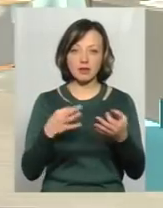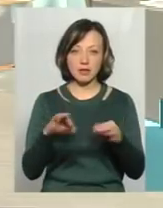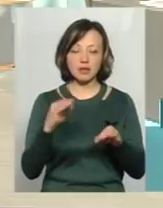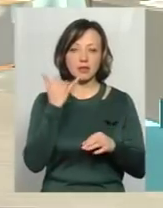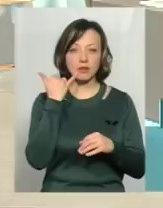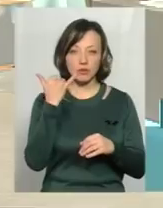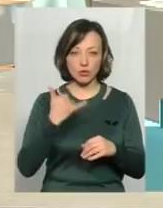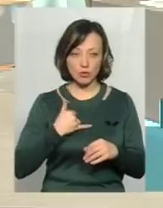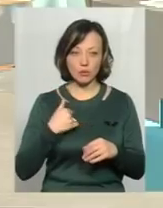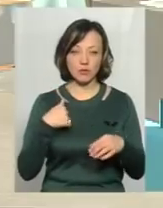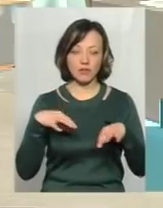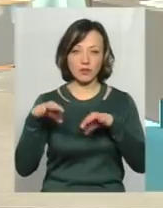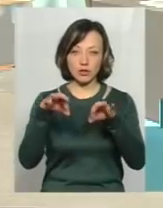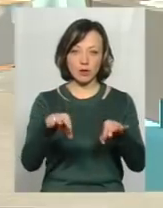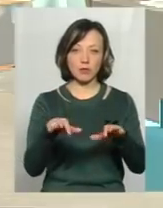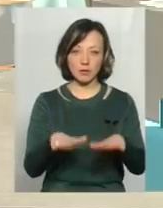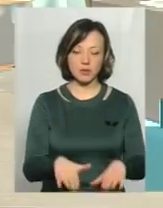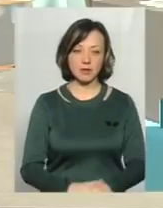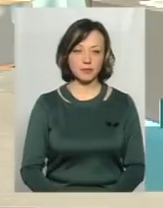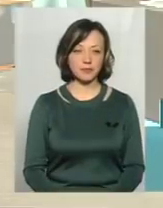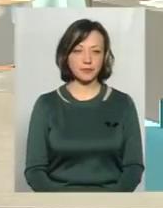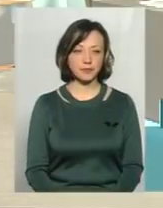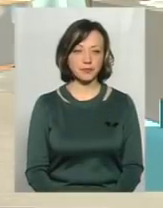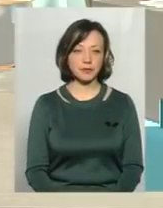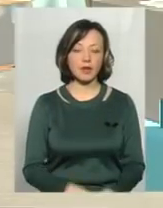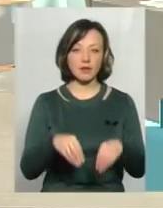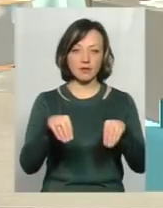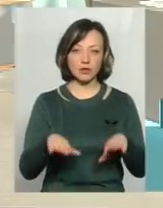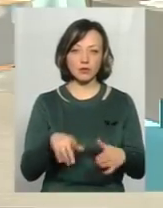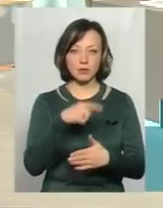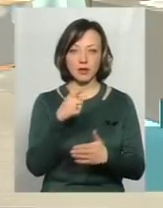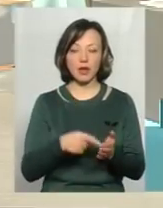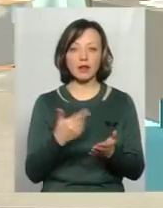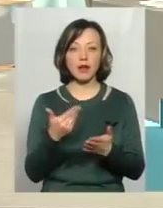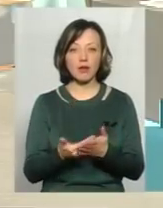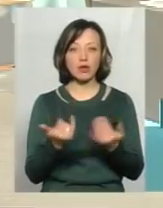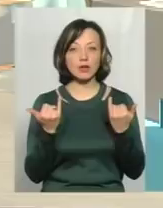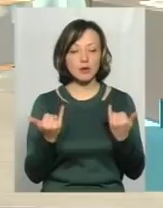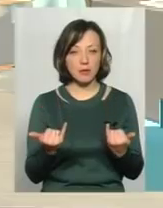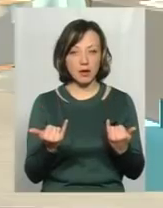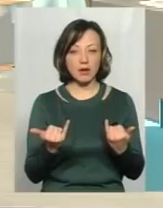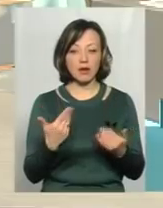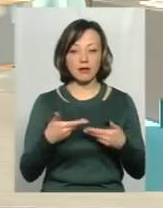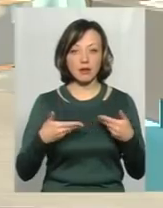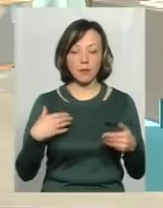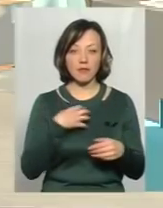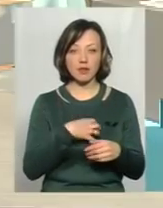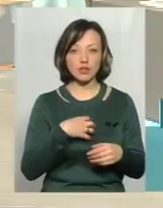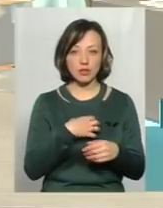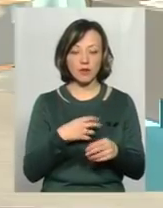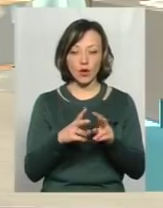Телефонують до нас, ми виїжджаємо на місце і працюємо. І вирішується питання. Так от, тепер нам важливо, оскільки